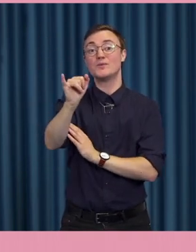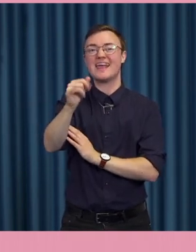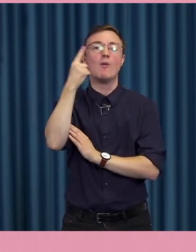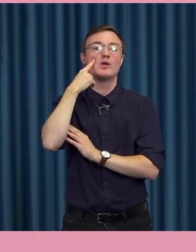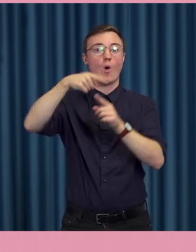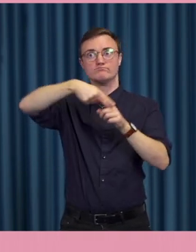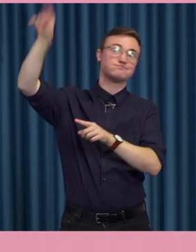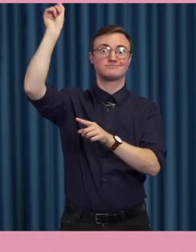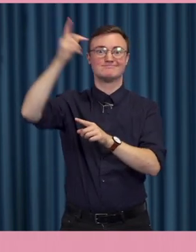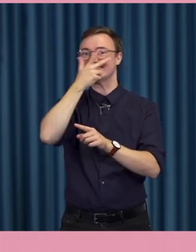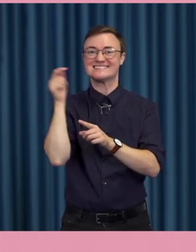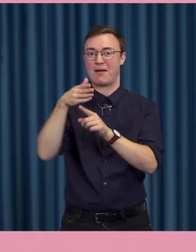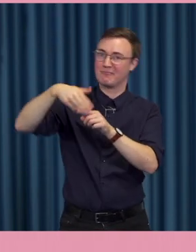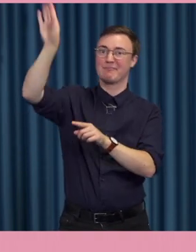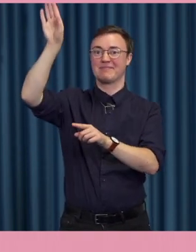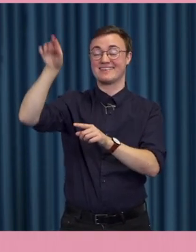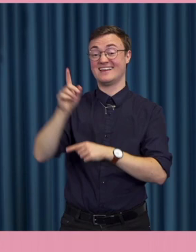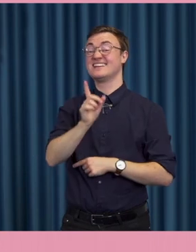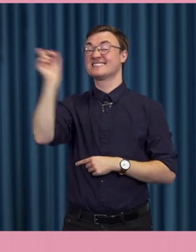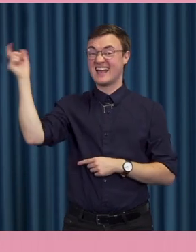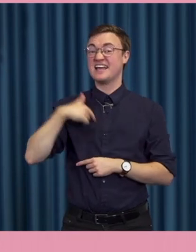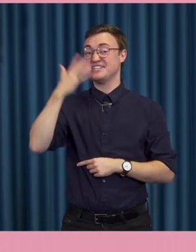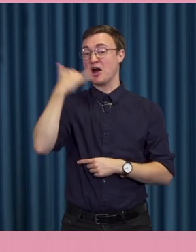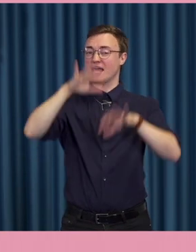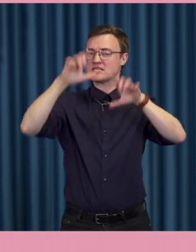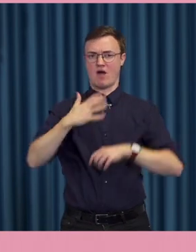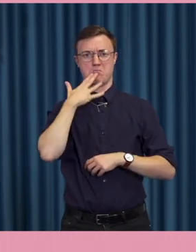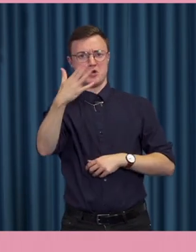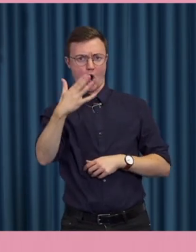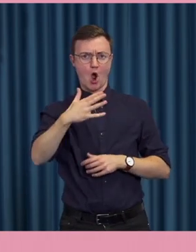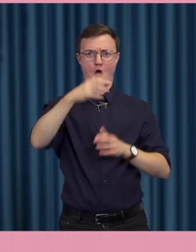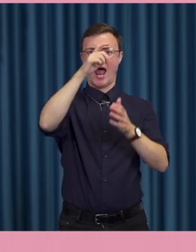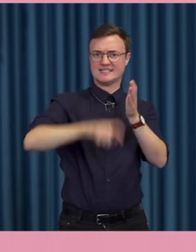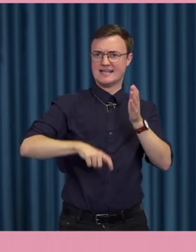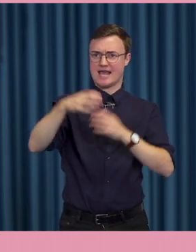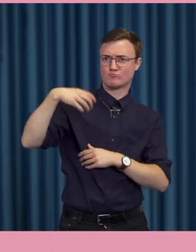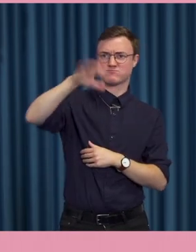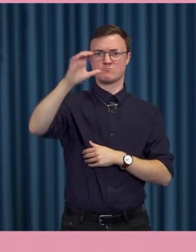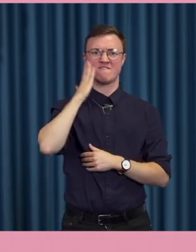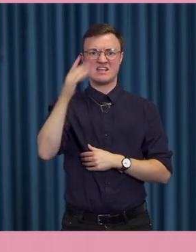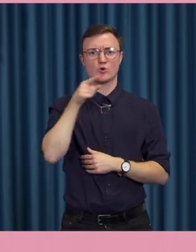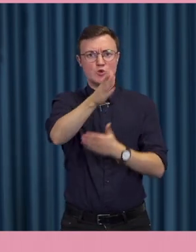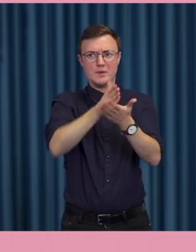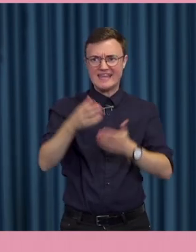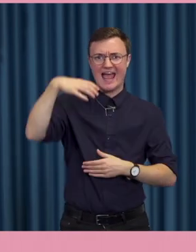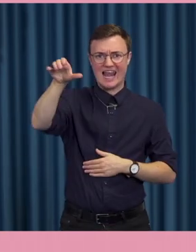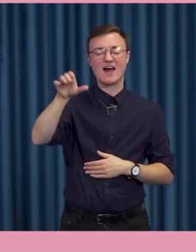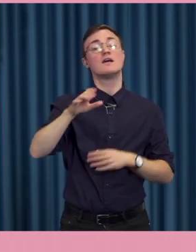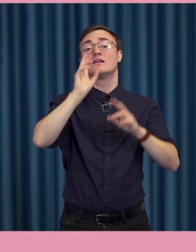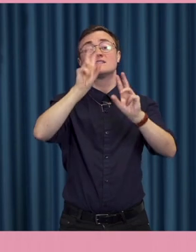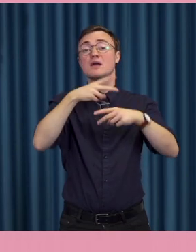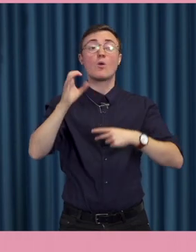ganska snabbt uppåt. Det här kan jag skriva en jättebra artikel om. Och så kan jag lägga ut den på Facebook och så kommer du dela den. Oavsett om det handlar om